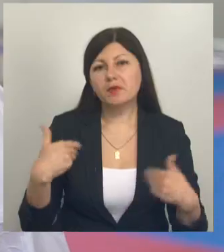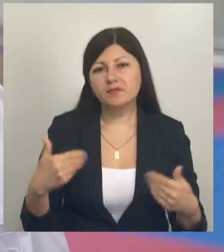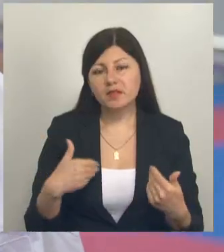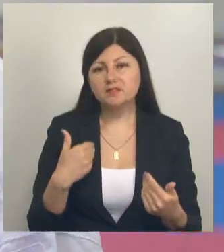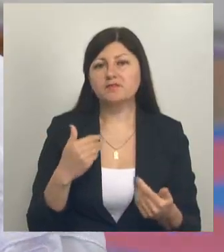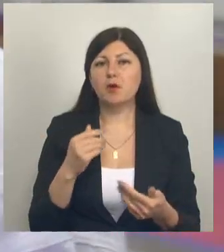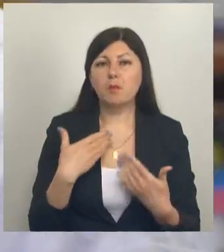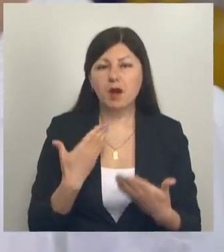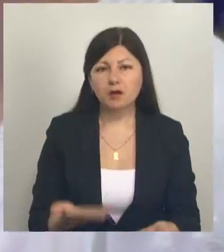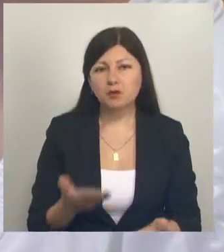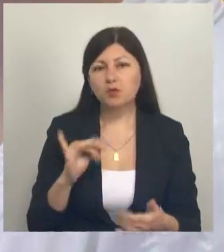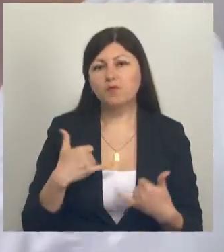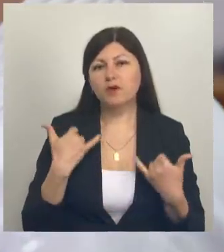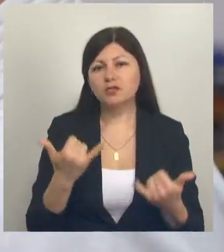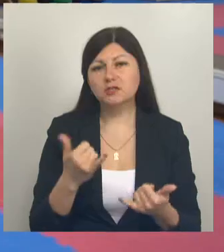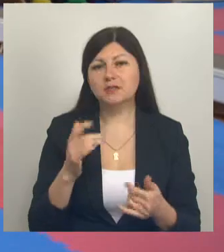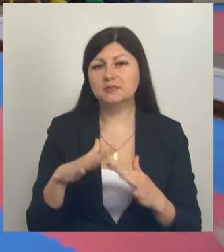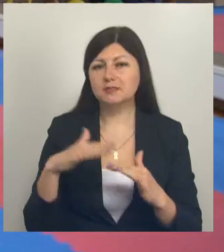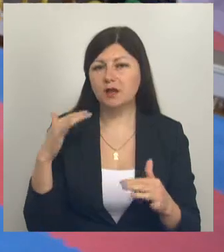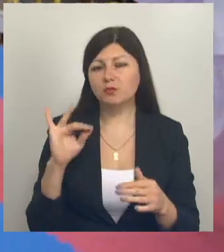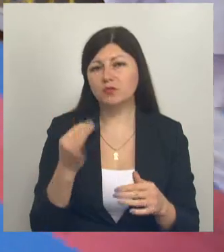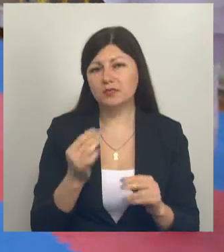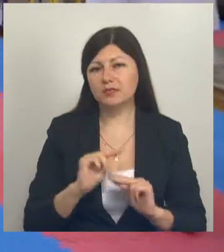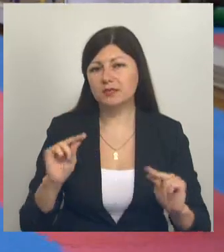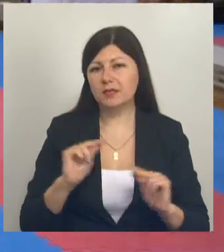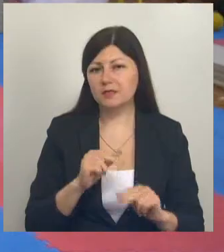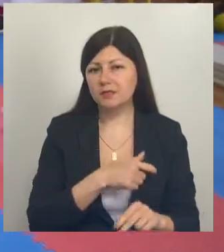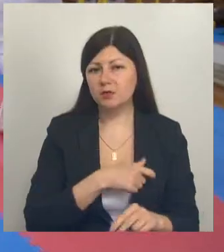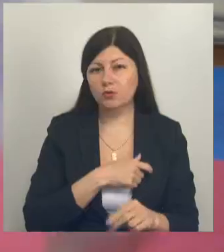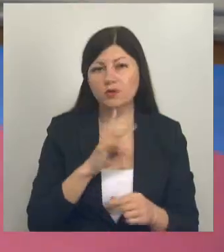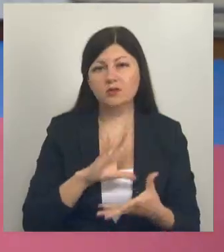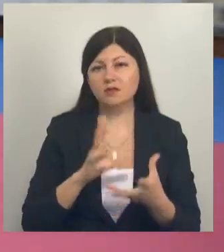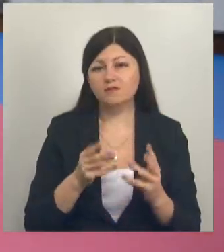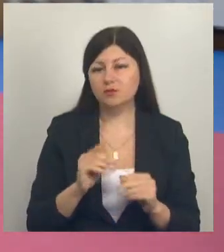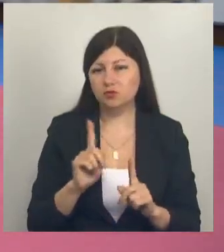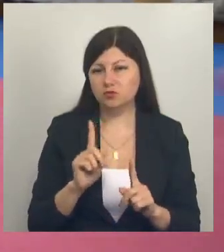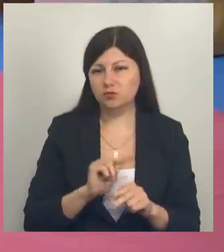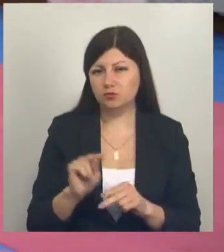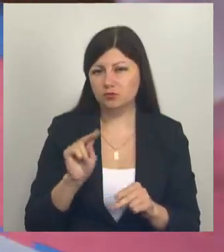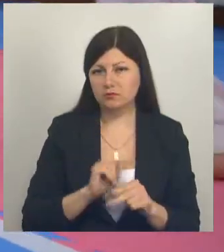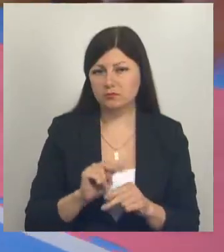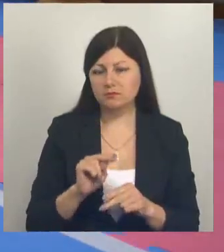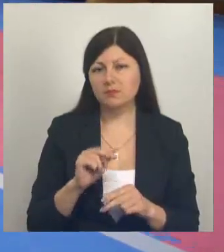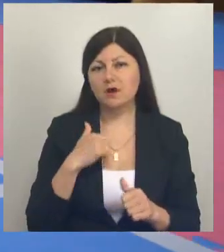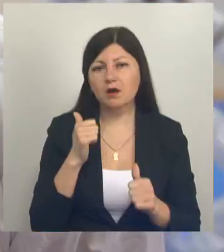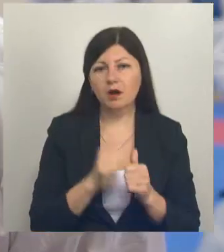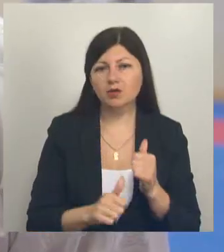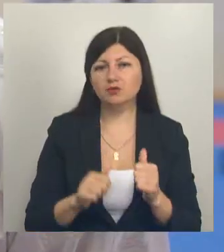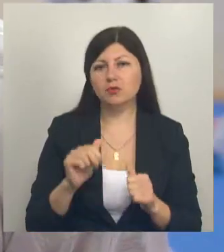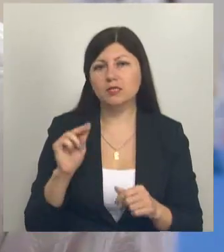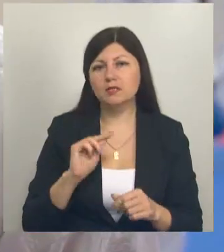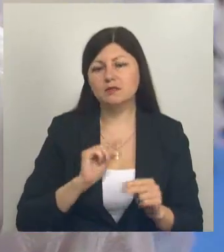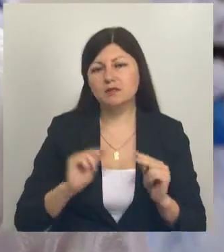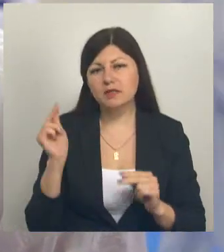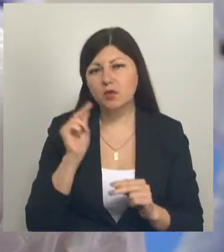поклоны, уважения к залу и тренеру – далеко не все, чему учат спортсменов. Мы стараемся на каждой тренировке с ними вести какие-то